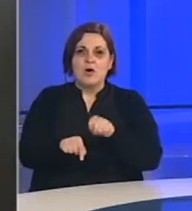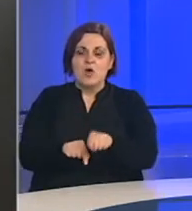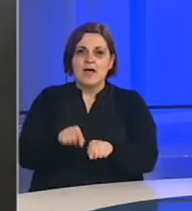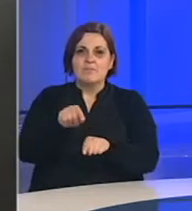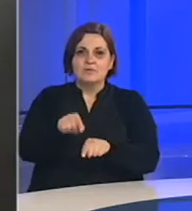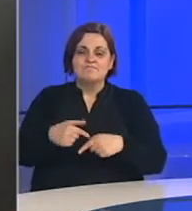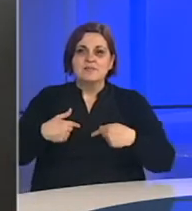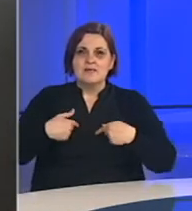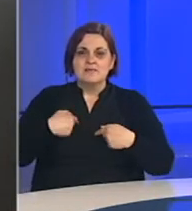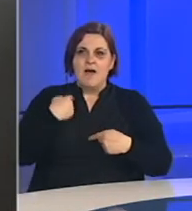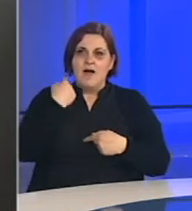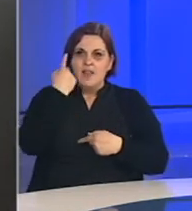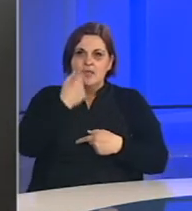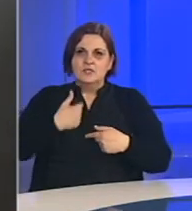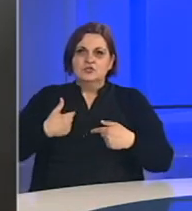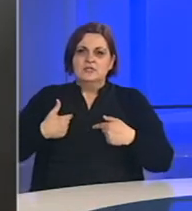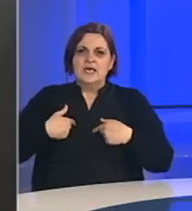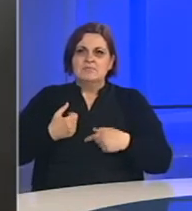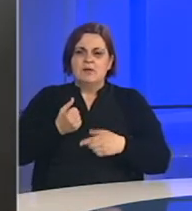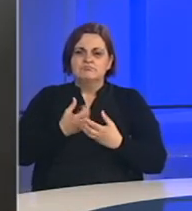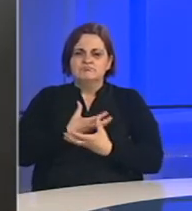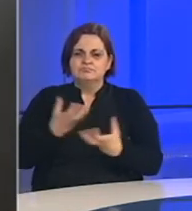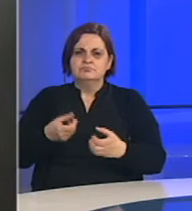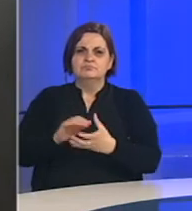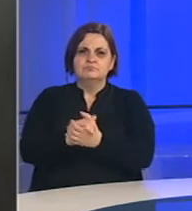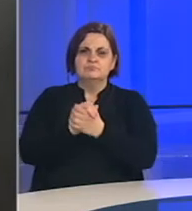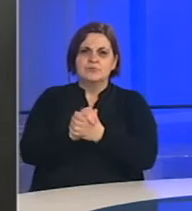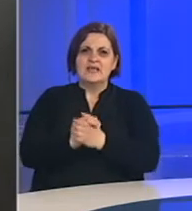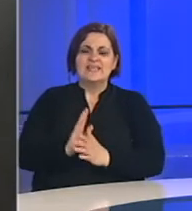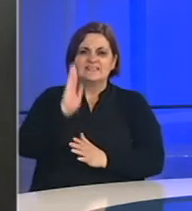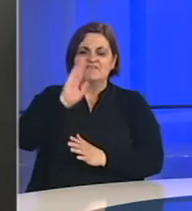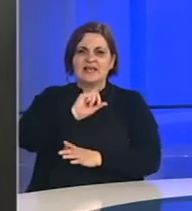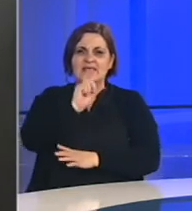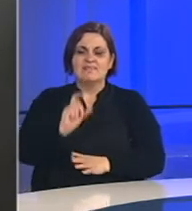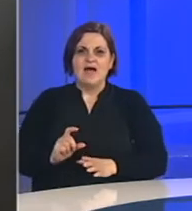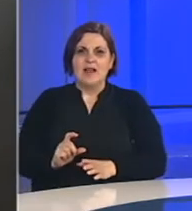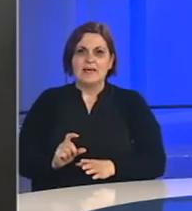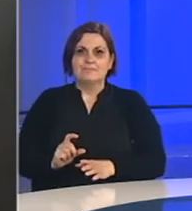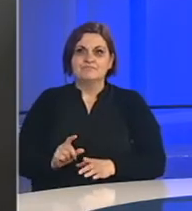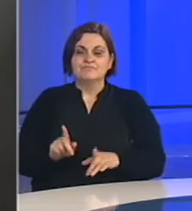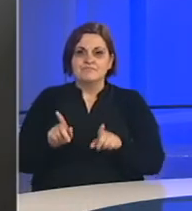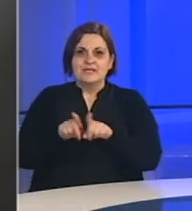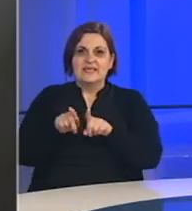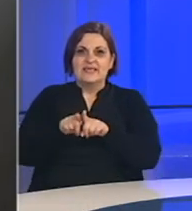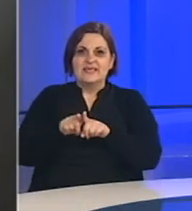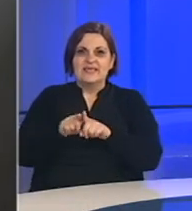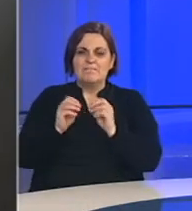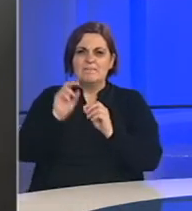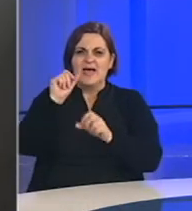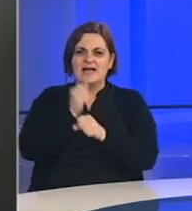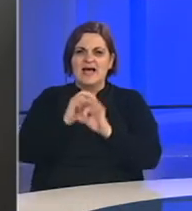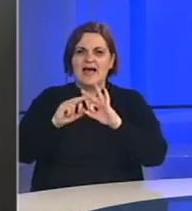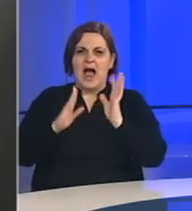Ja lično imam niz prijatelja u sjevernoj Italiji i također u Bergamo,